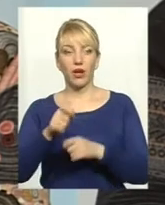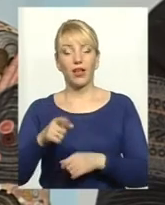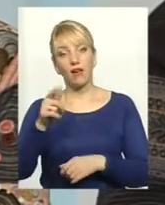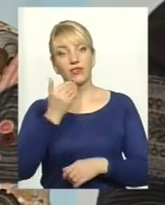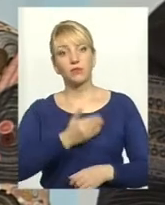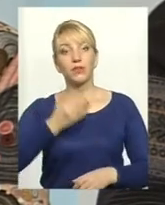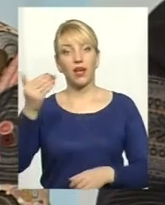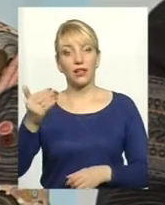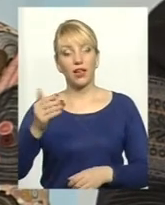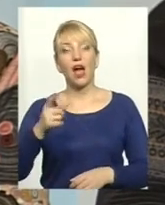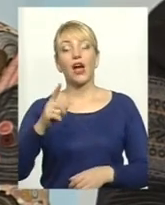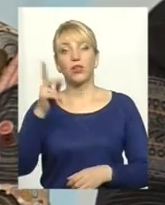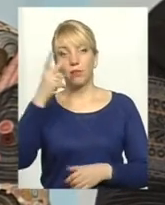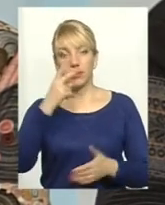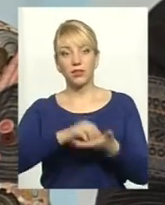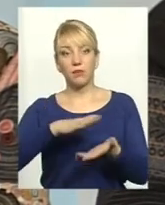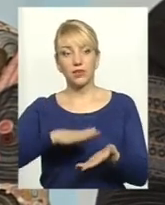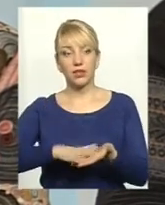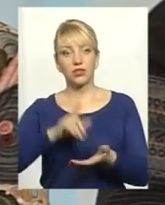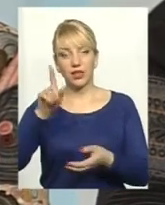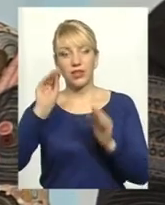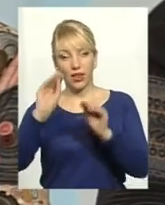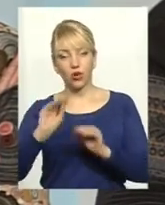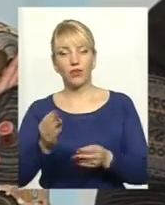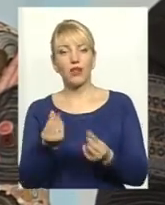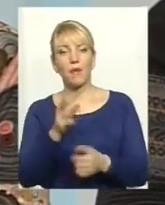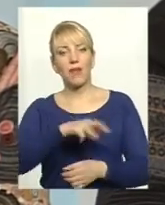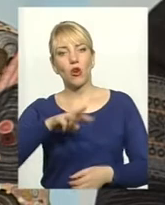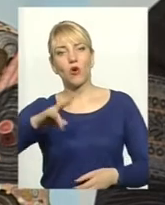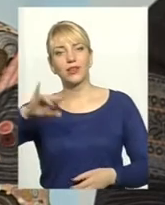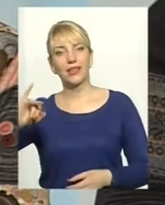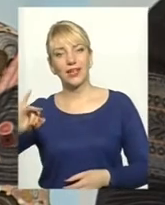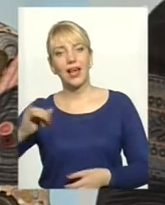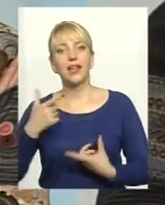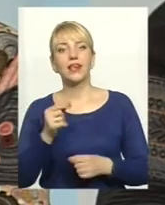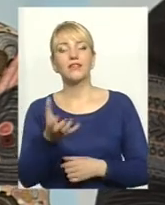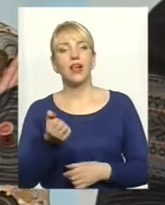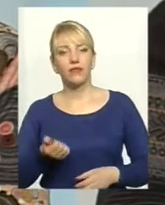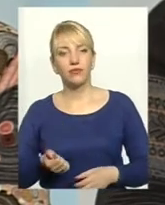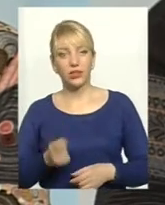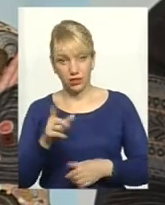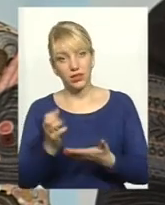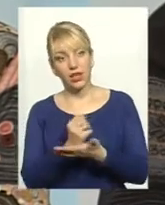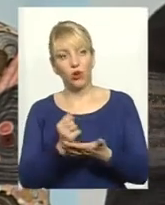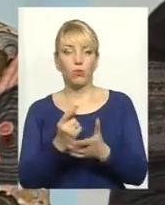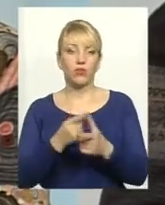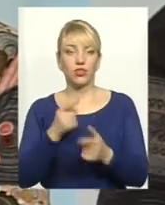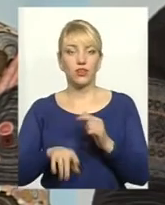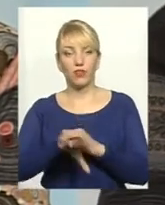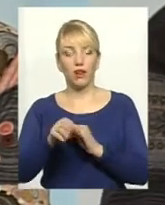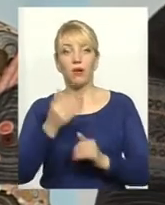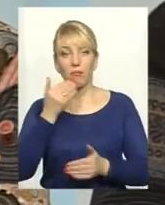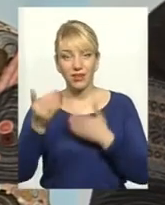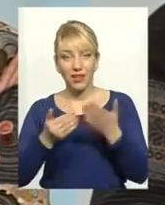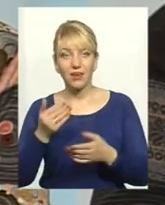спитаєте. А чоловічі, ти показав, що є декларування таку-то суму грошей, мільйони, мільйони, мільйони, а де ти взяв? Ти заробив чи ти вкрав? Питайте,